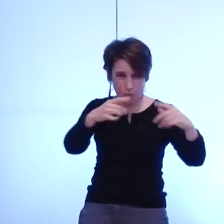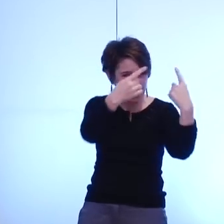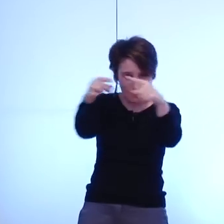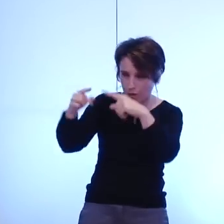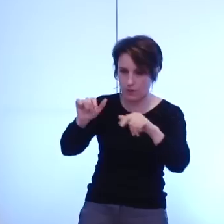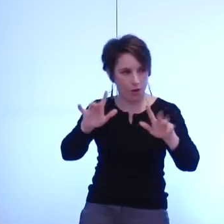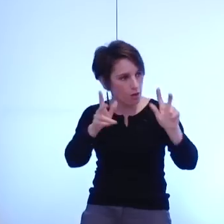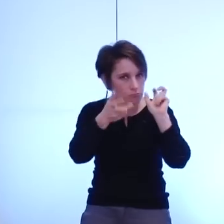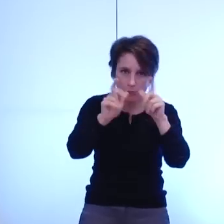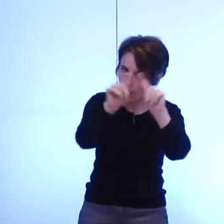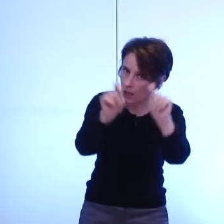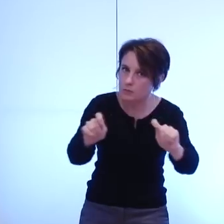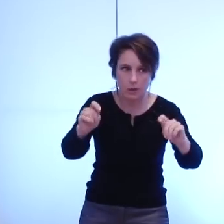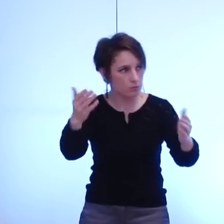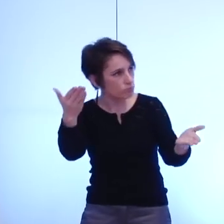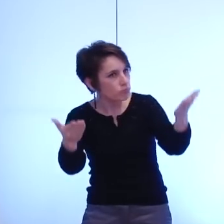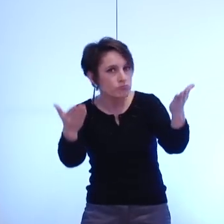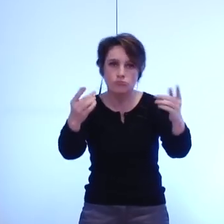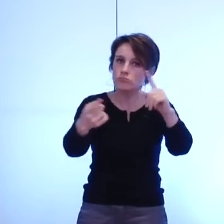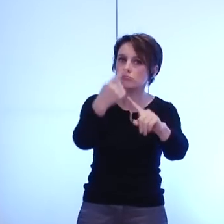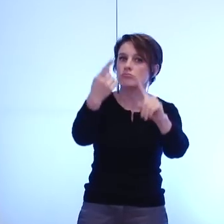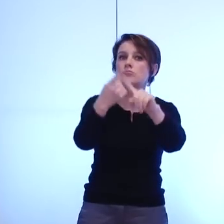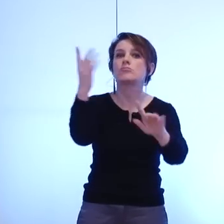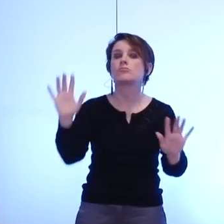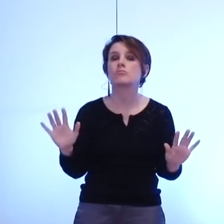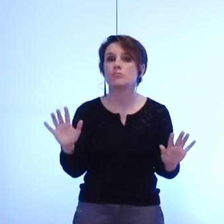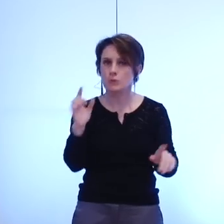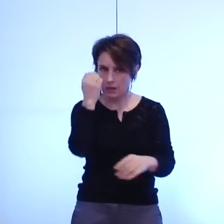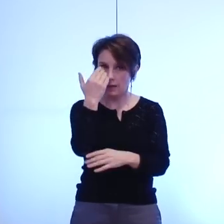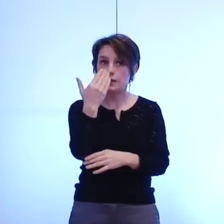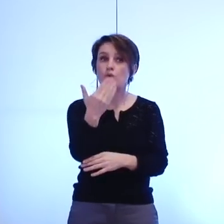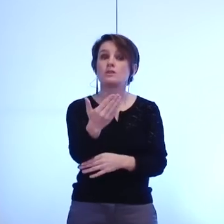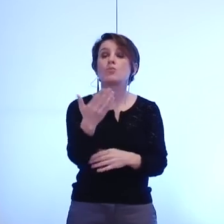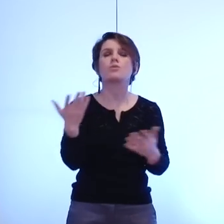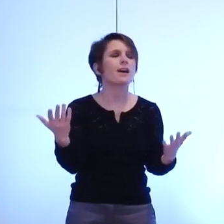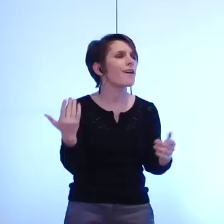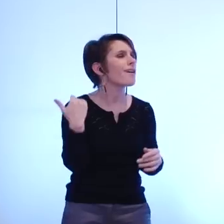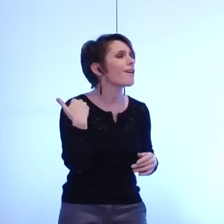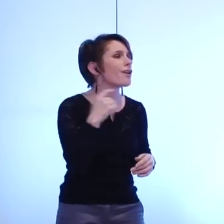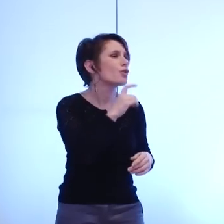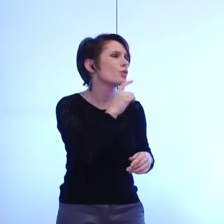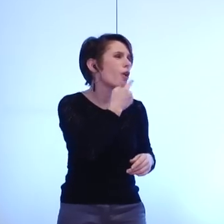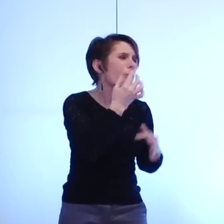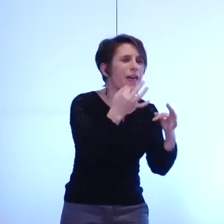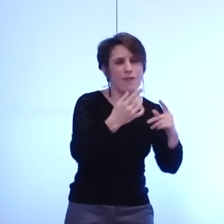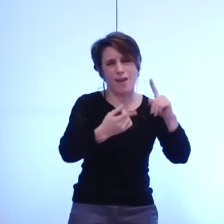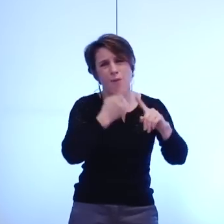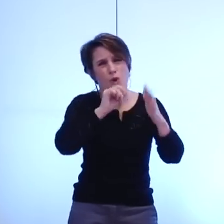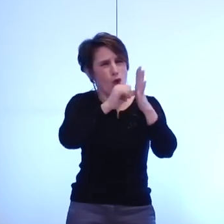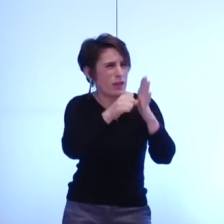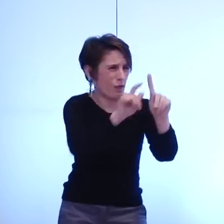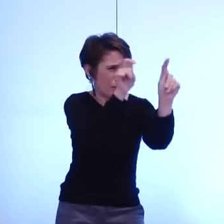et c'est la raison pour laquelle d'ailleurs parce que vous me parlez de respect des identités etc mais